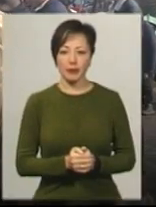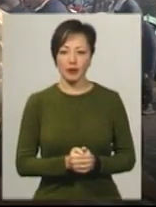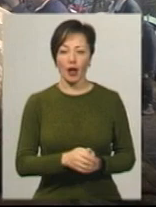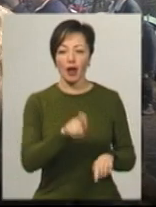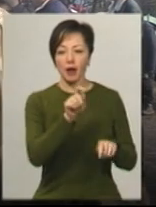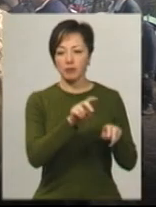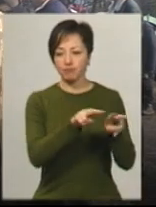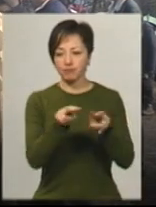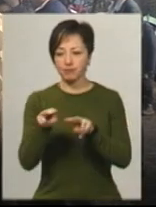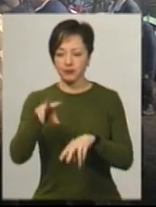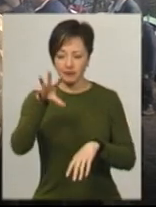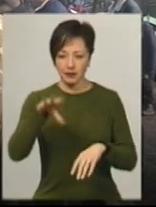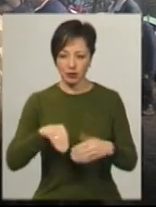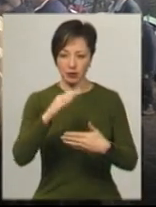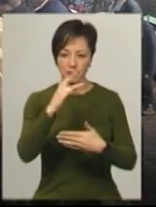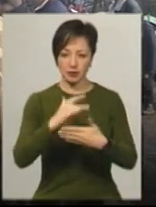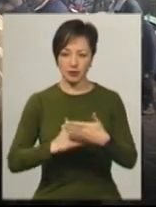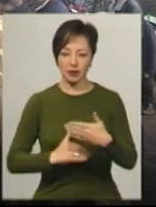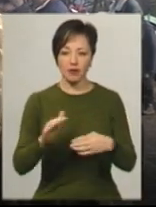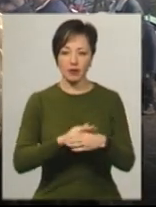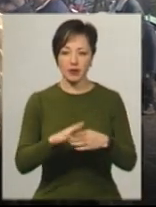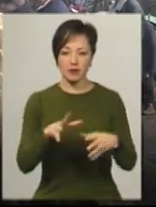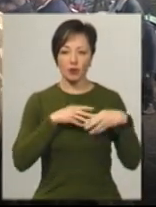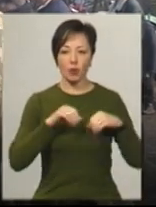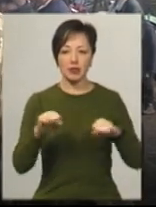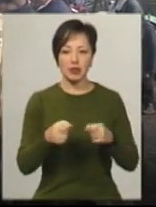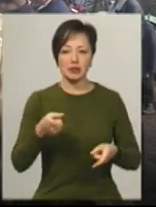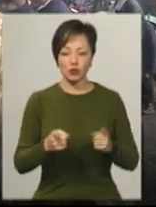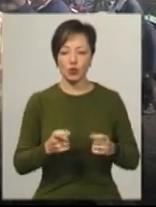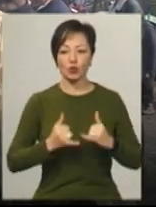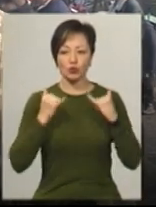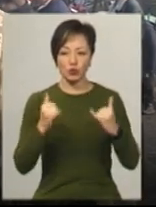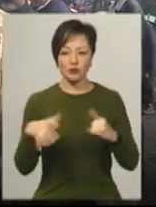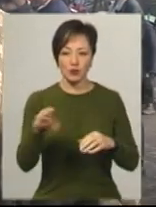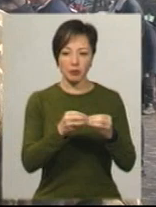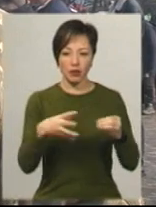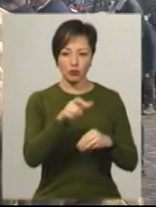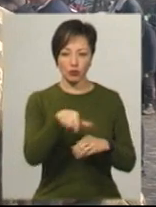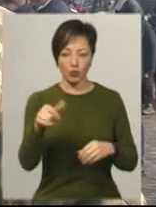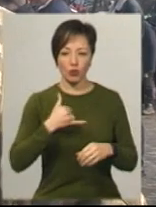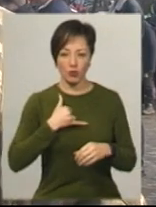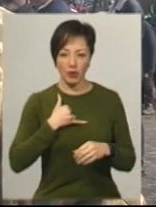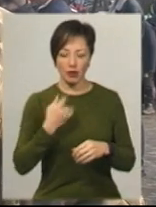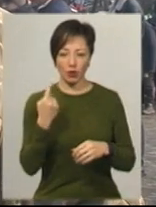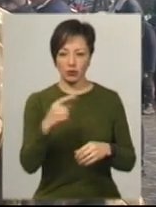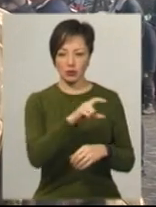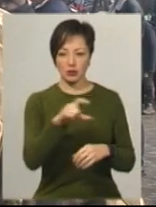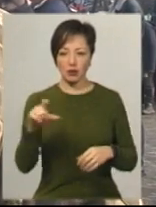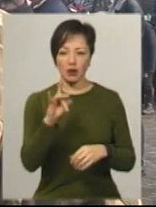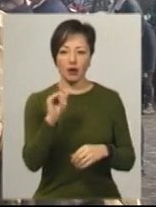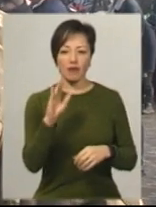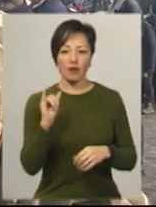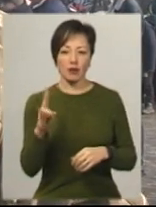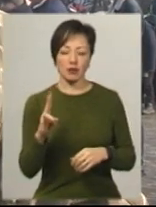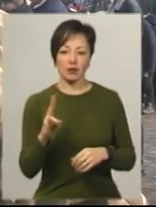Переглянувши всіх, от і так і пофамільно сидів зі своїм командиром. І от хто дійсно достоєн із усіх 15 чоловік. У мене виявився тільки один. Це караван